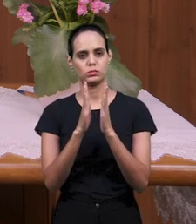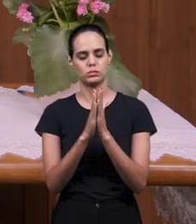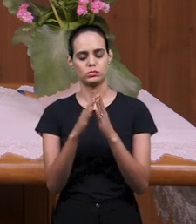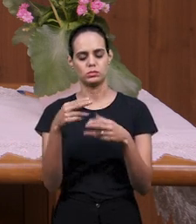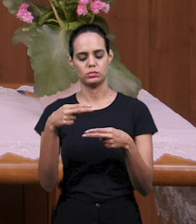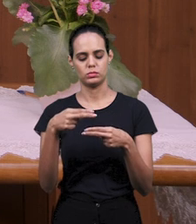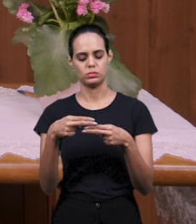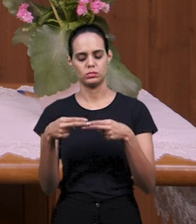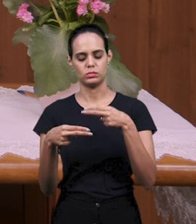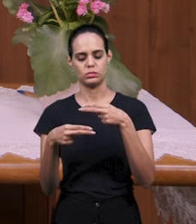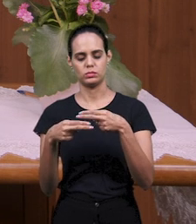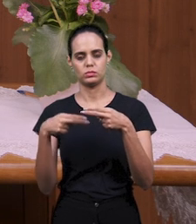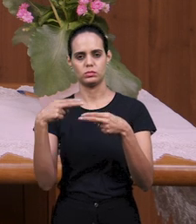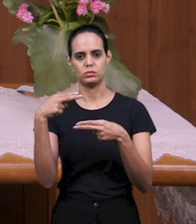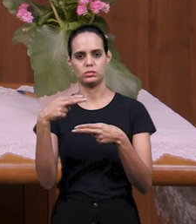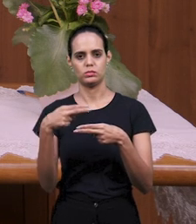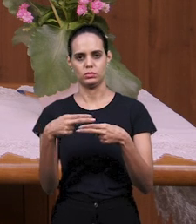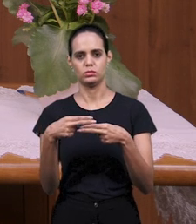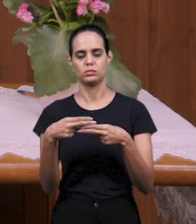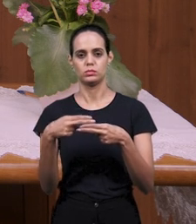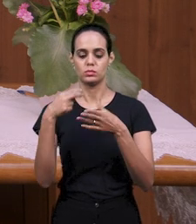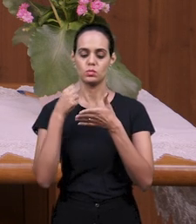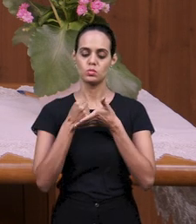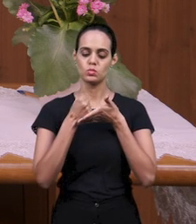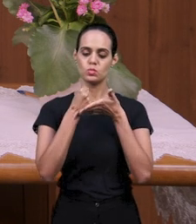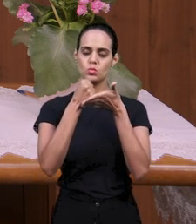послал помощь ему.